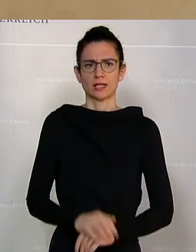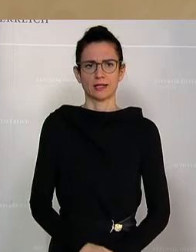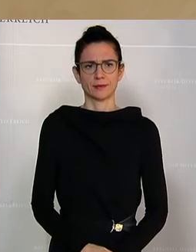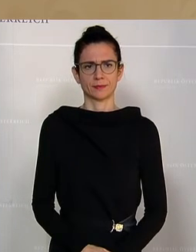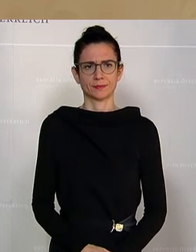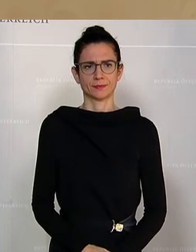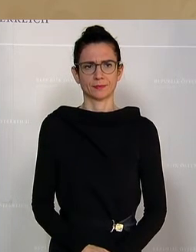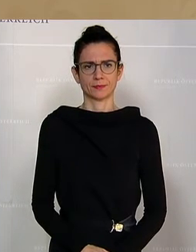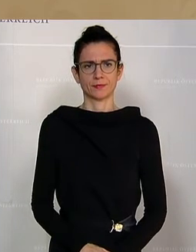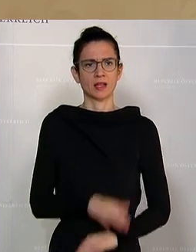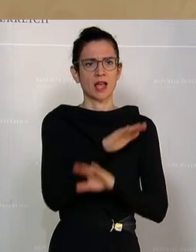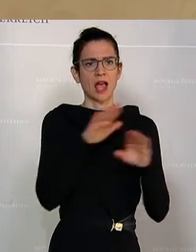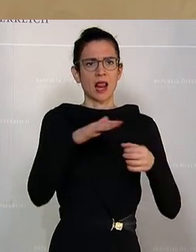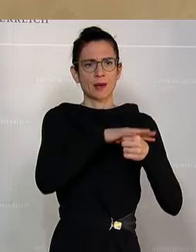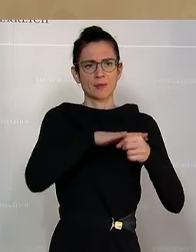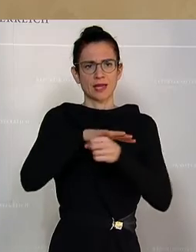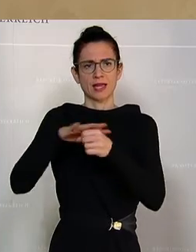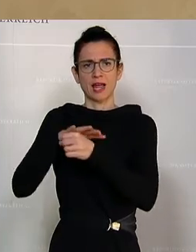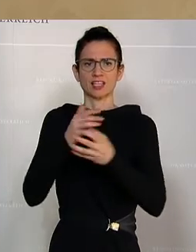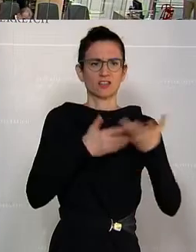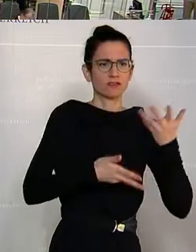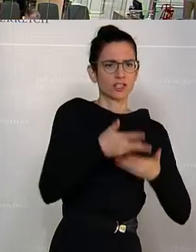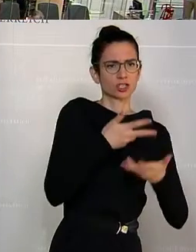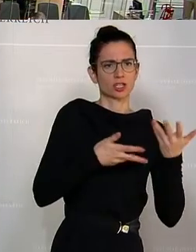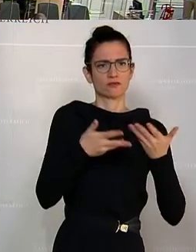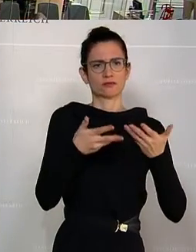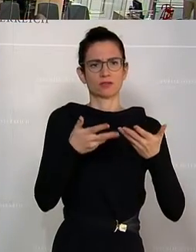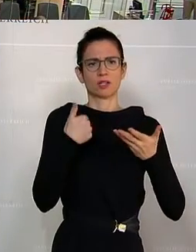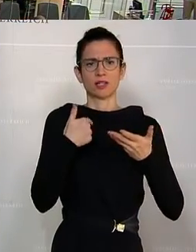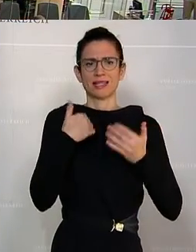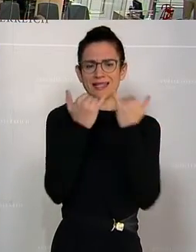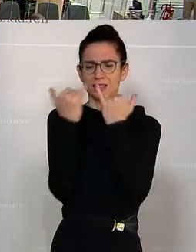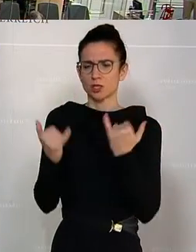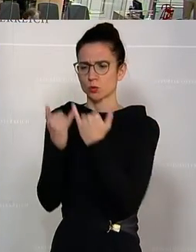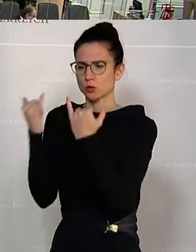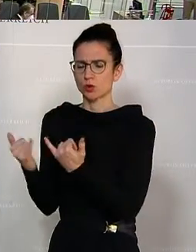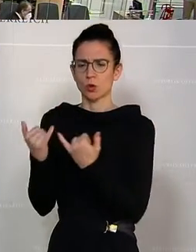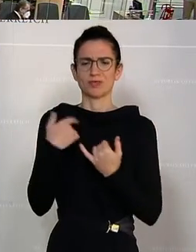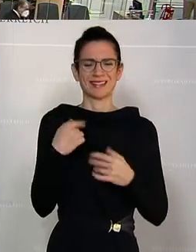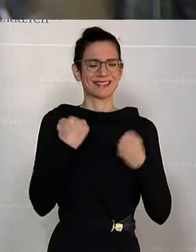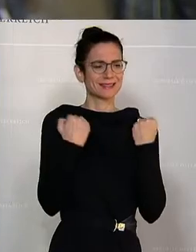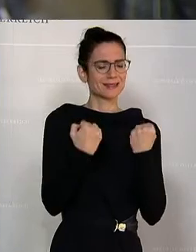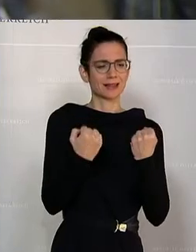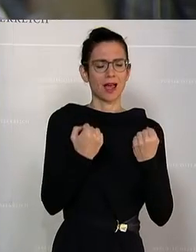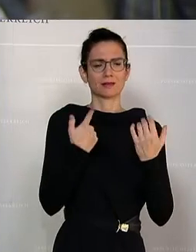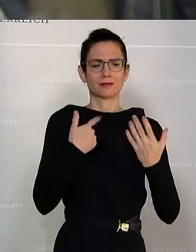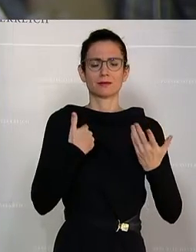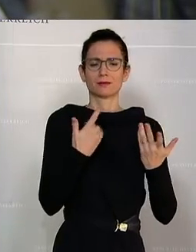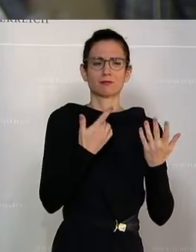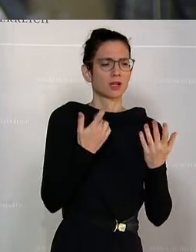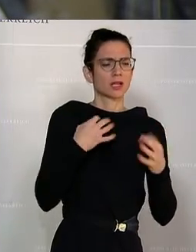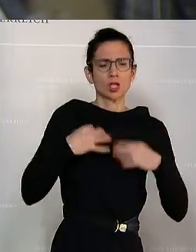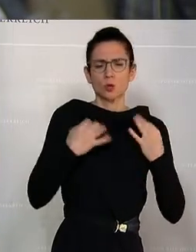betrifft alle Bereiche, im Bereich der Wirtschaft, im Bereich der Institutionen, im Bereich der Sicherheitseinrichtungen, im Bereich der